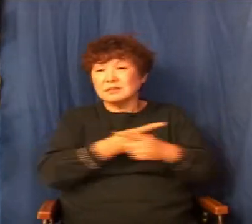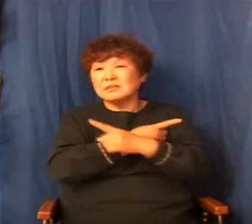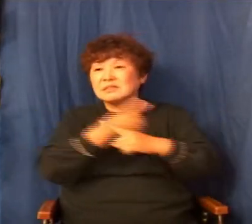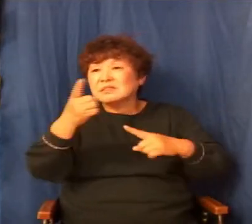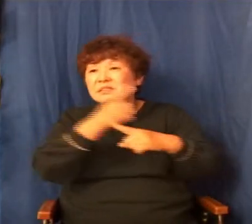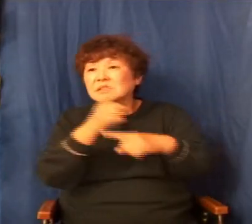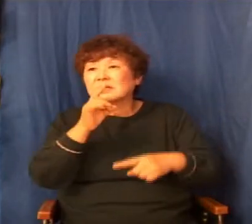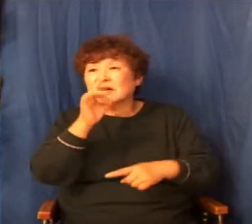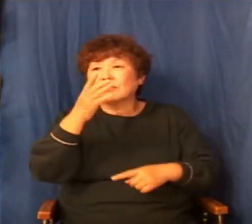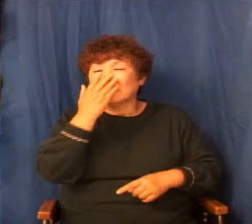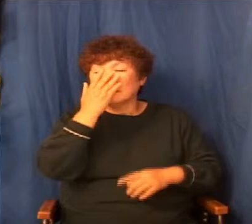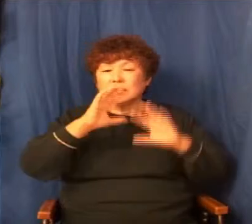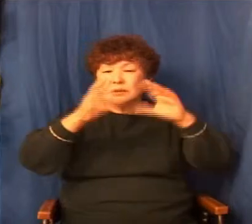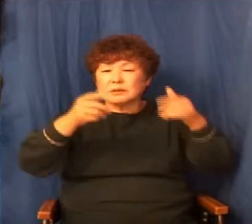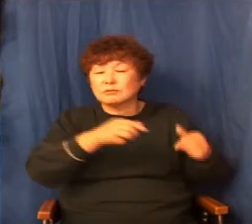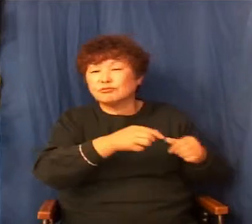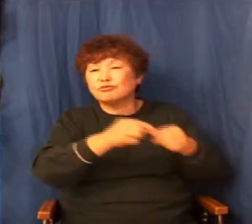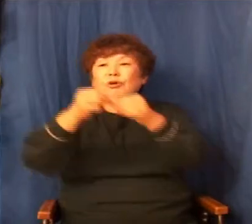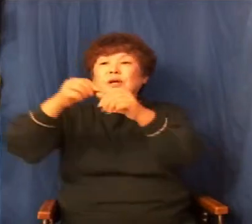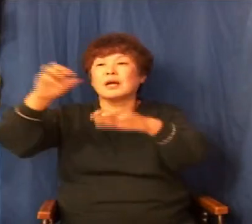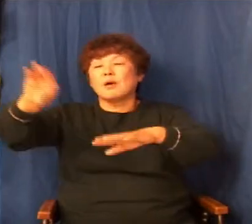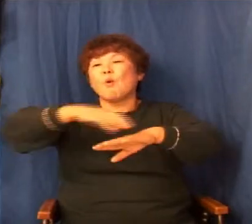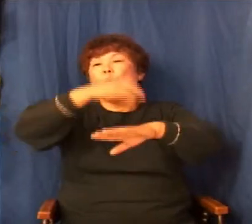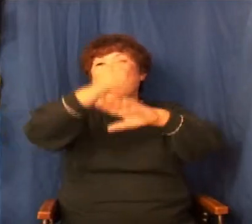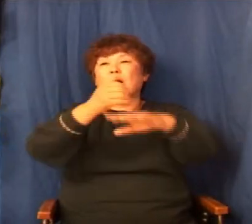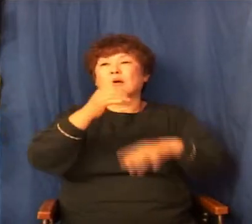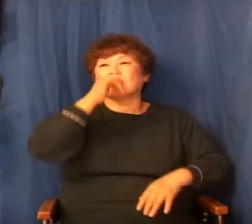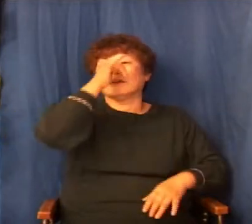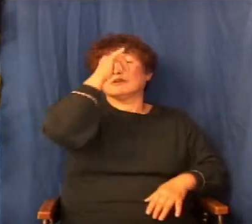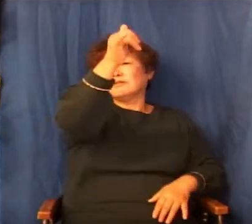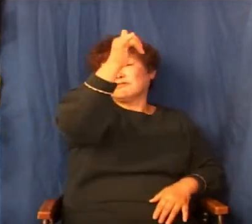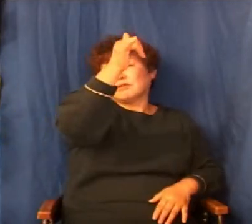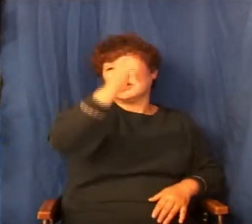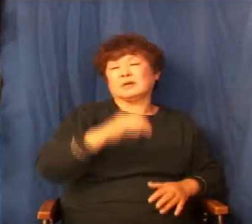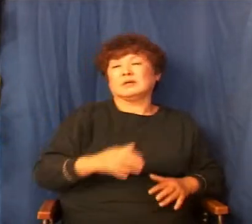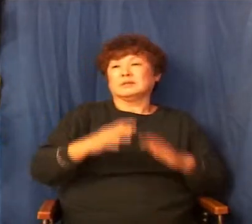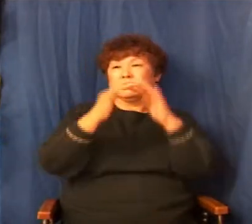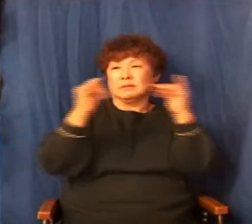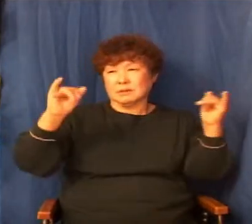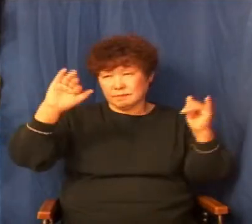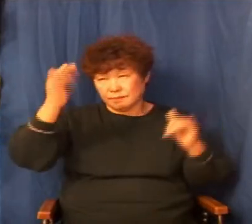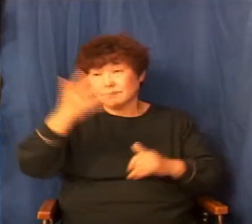이스라엘을 구원시킨 그런 왕으로 알고 있습니다. 초대 왕이기도 하고